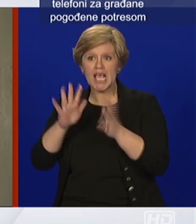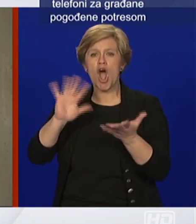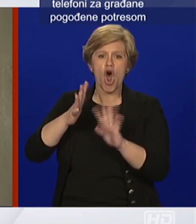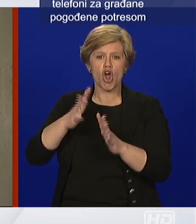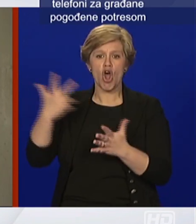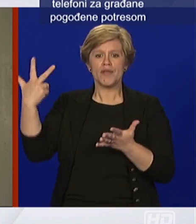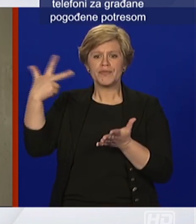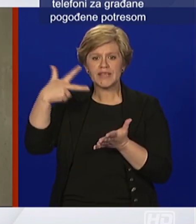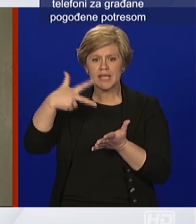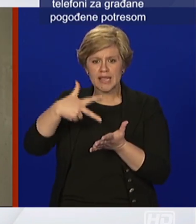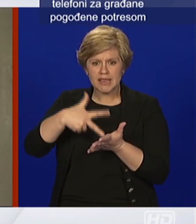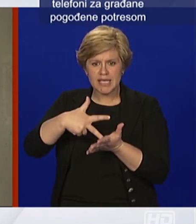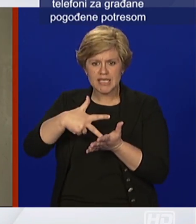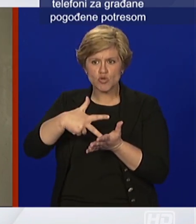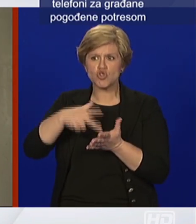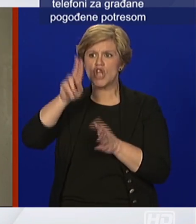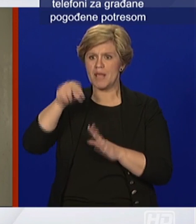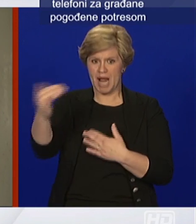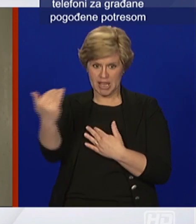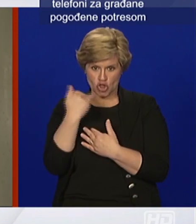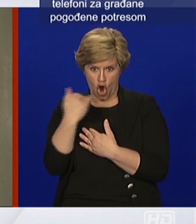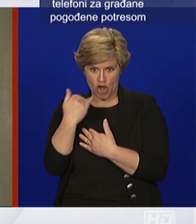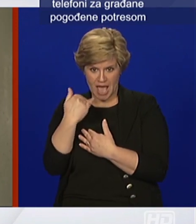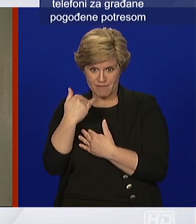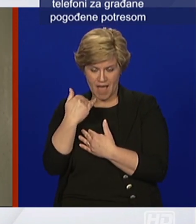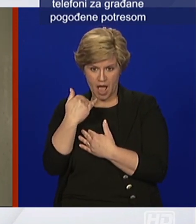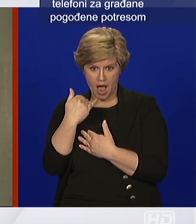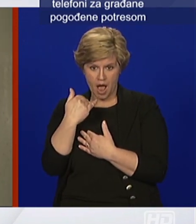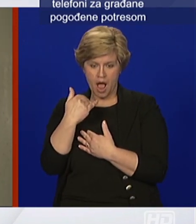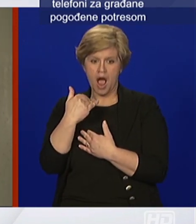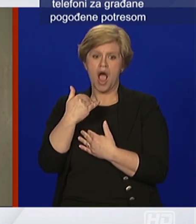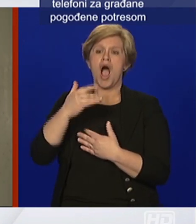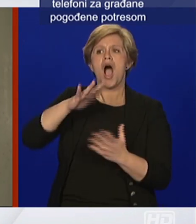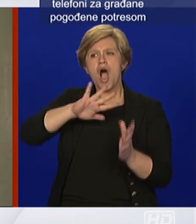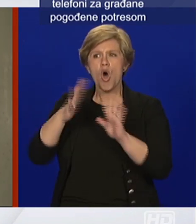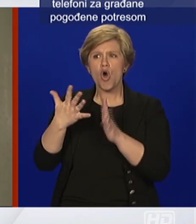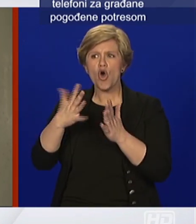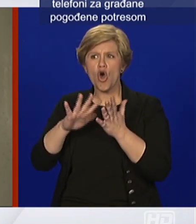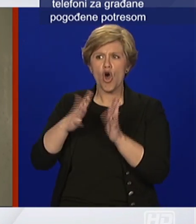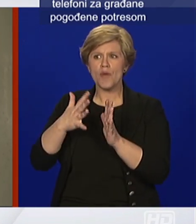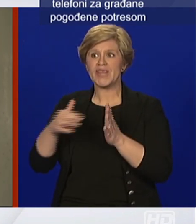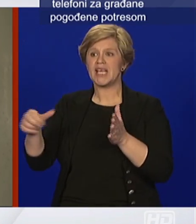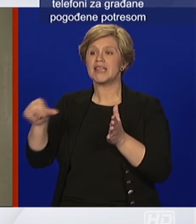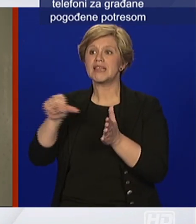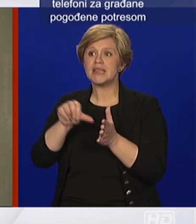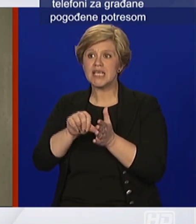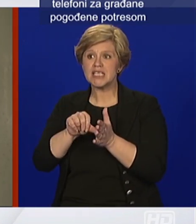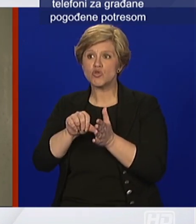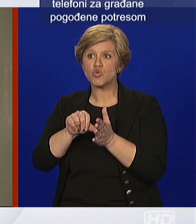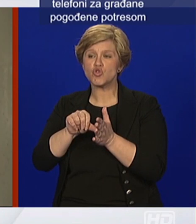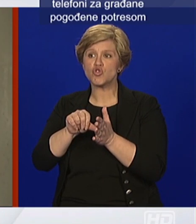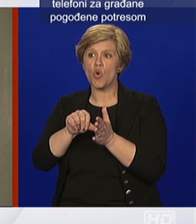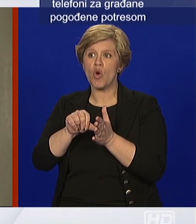i nešto dojava negdje skoro blizu tisuću je policija utvrdila